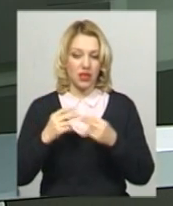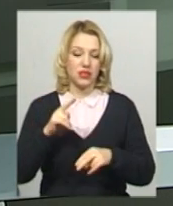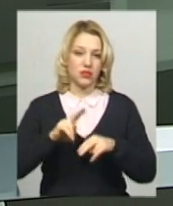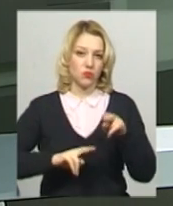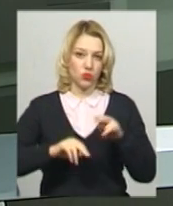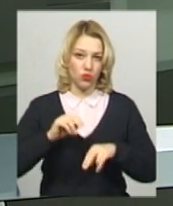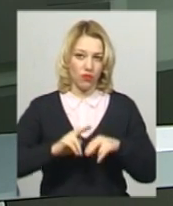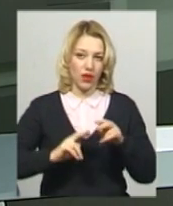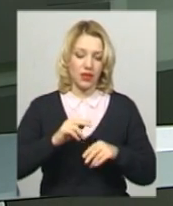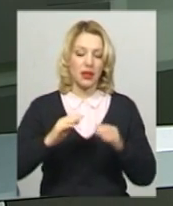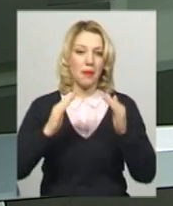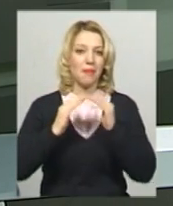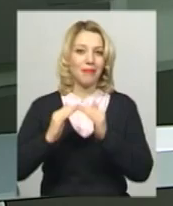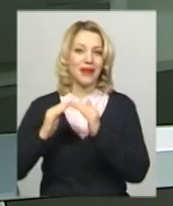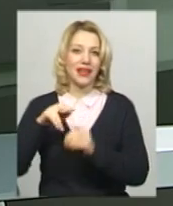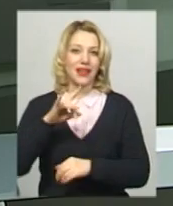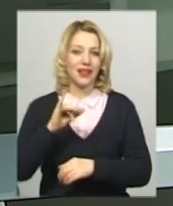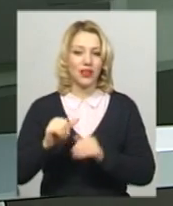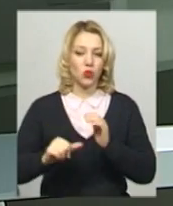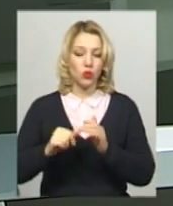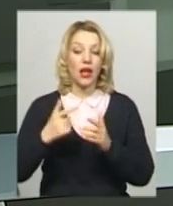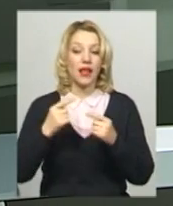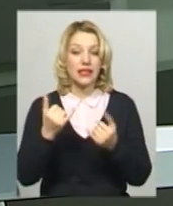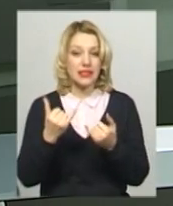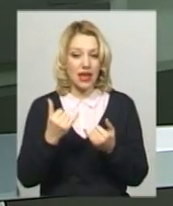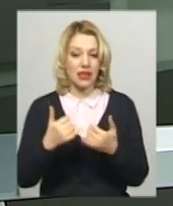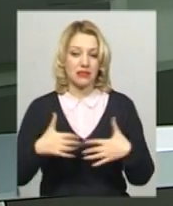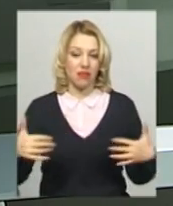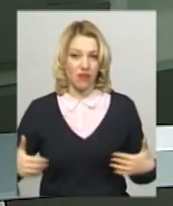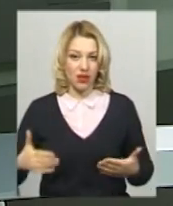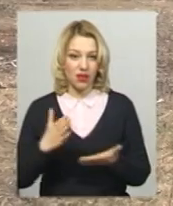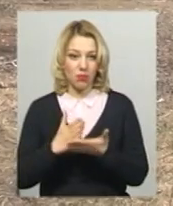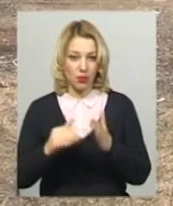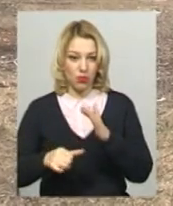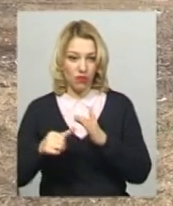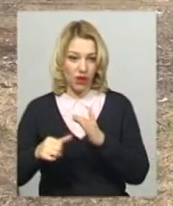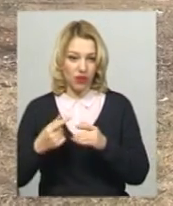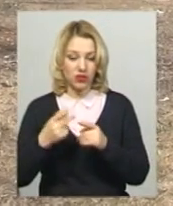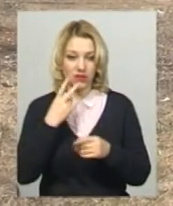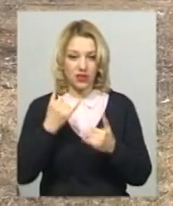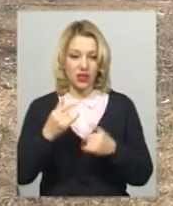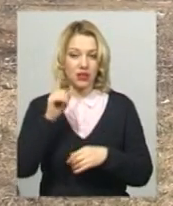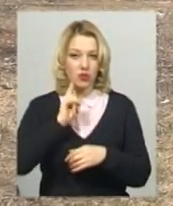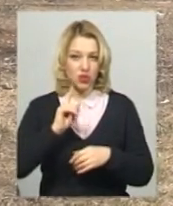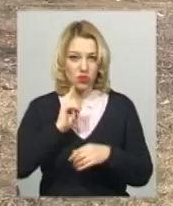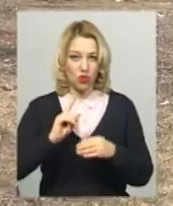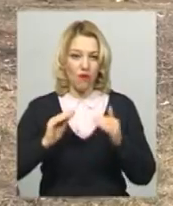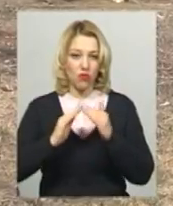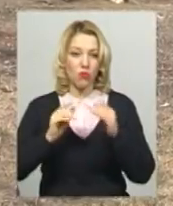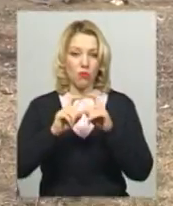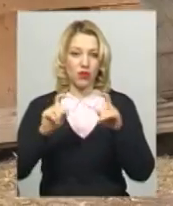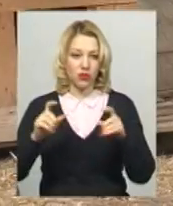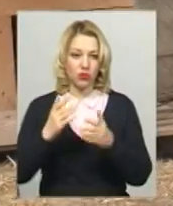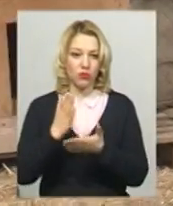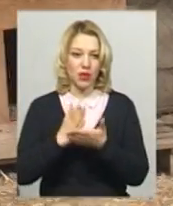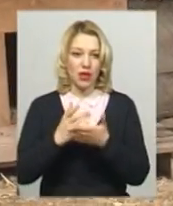Де нині перебувають безпритульні тварини, дивіться у сюжеті Лесі Боровець. У тимчасовому притулку для безпритульних тварин перебуває